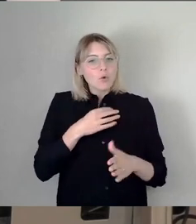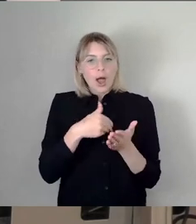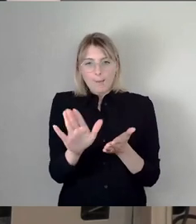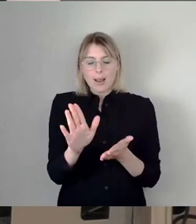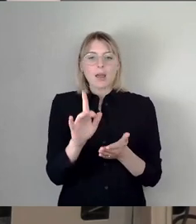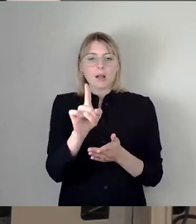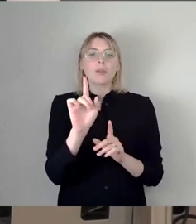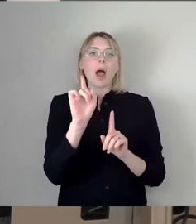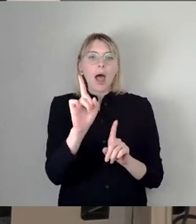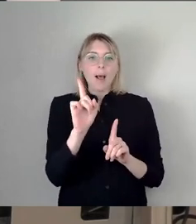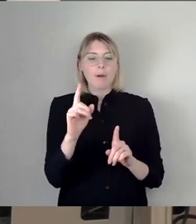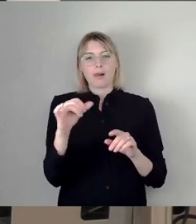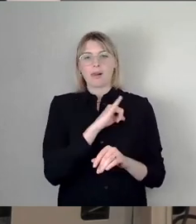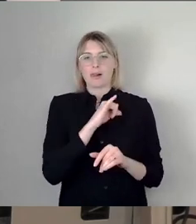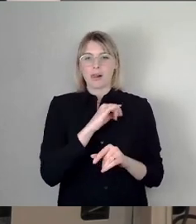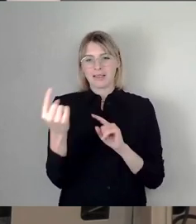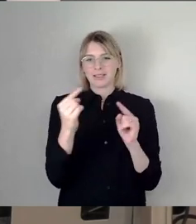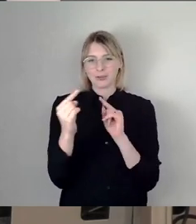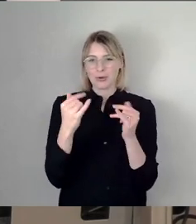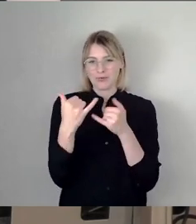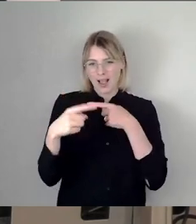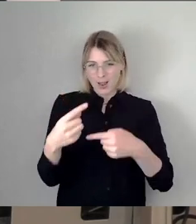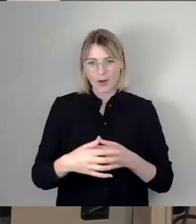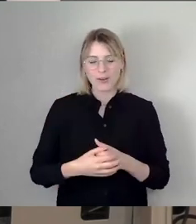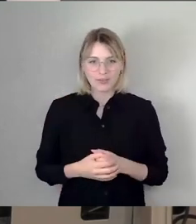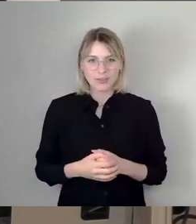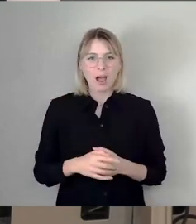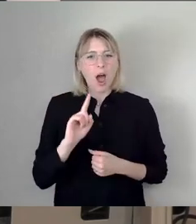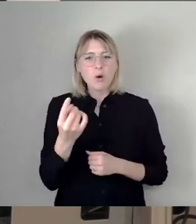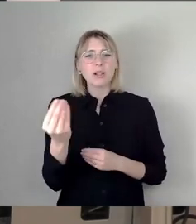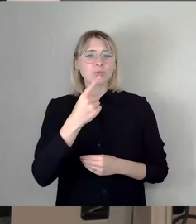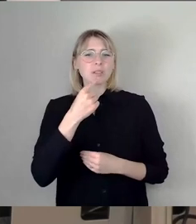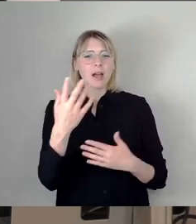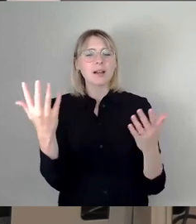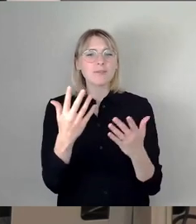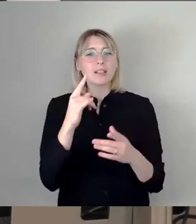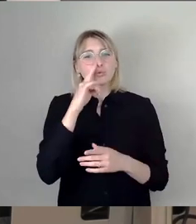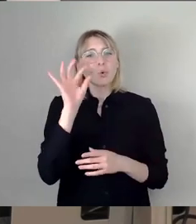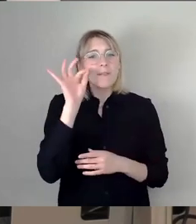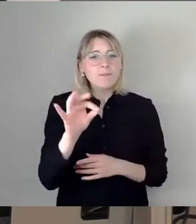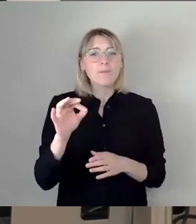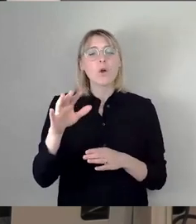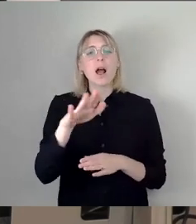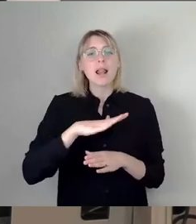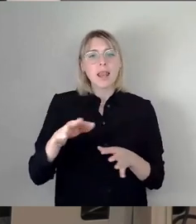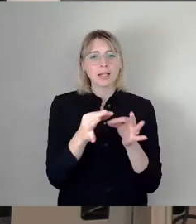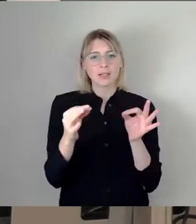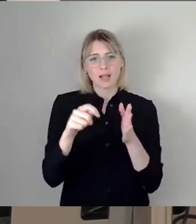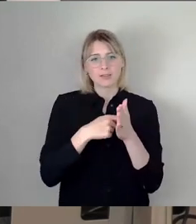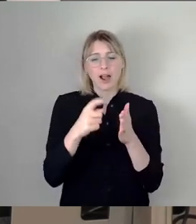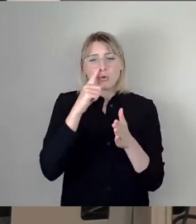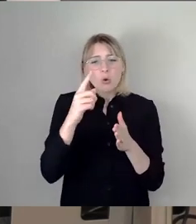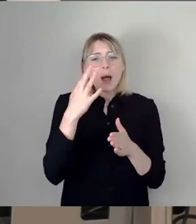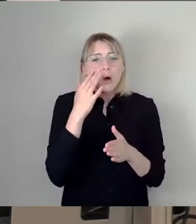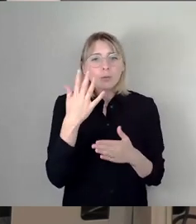Diskussion jetzt hier so mit sich gebracht hat. Man hätte auch noch mal sagen können, wir wollen es nur für die Landtagswahl, wir wollen es mal ausprobieren. Das habe ich im Ausschuss angeboten. Ist